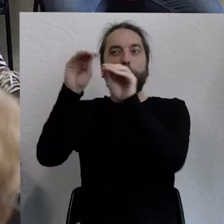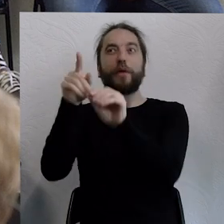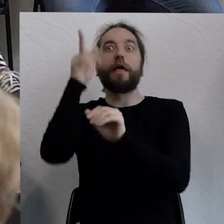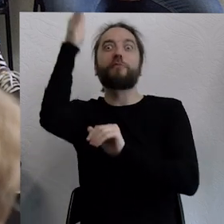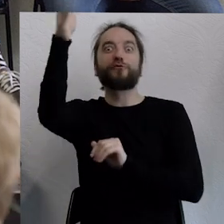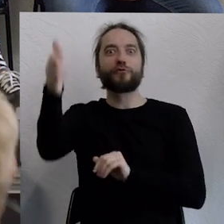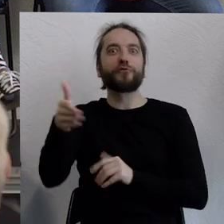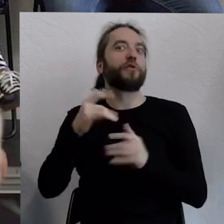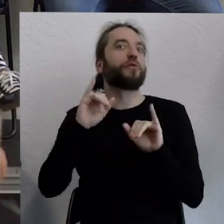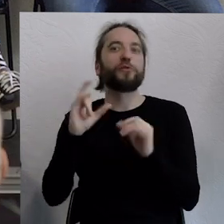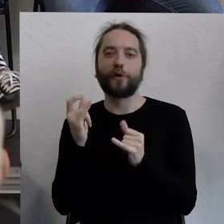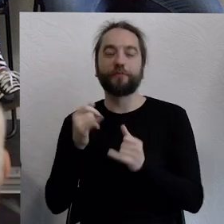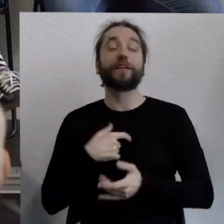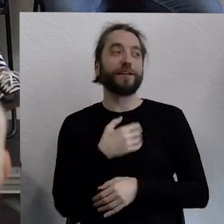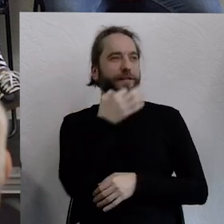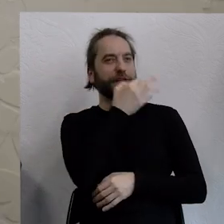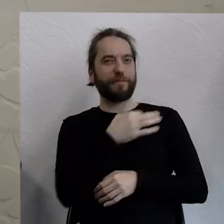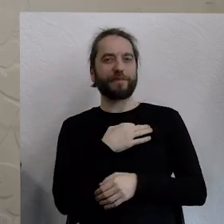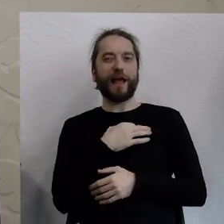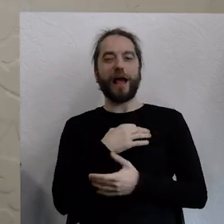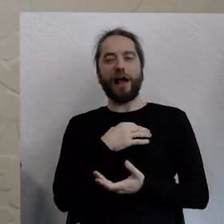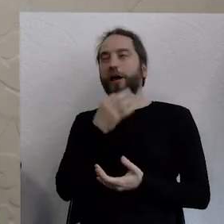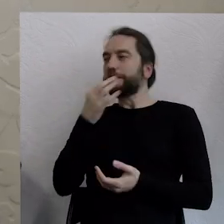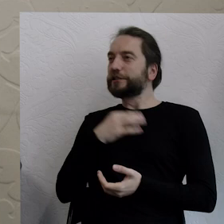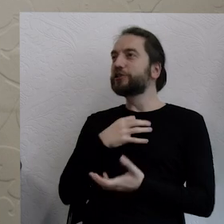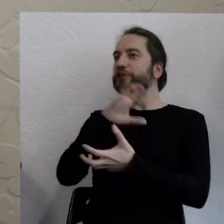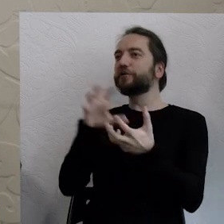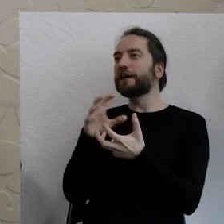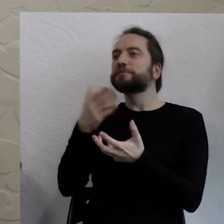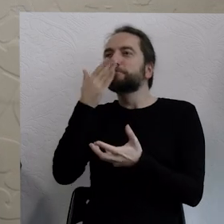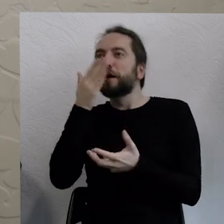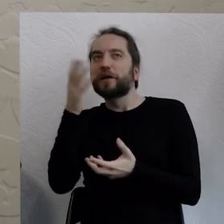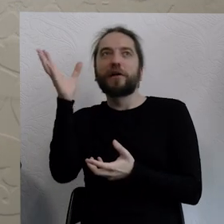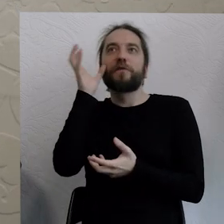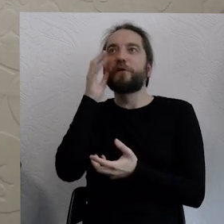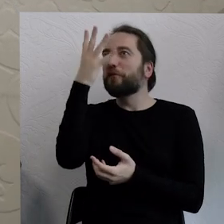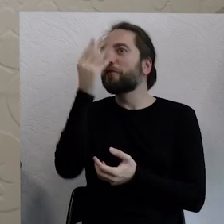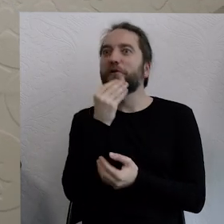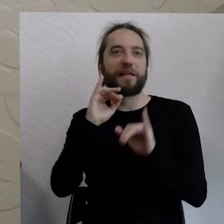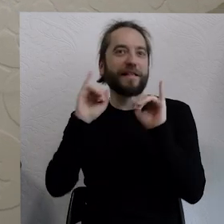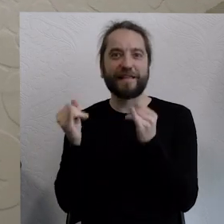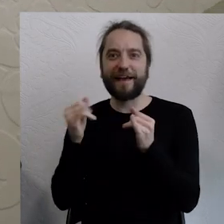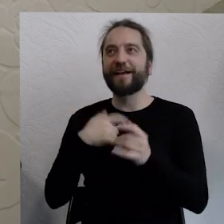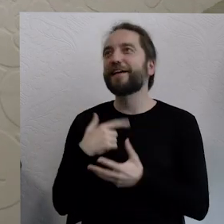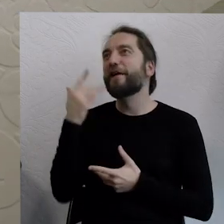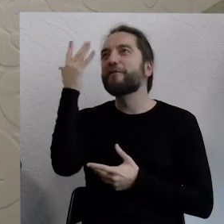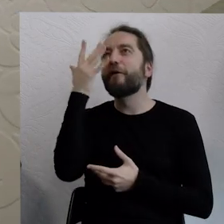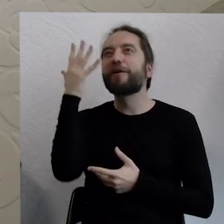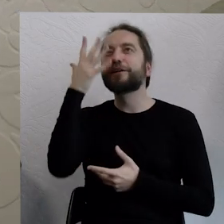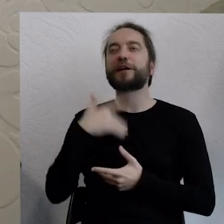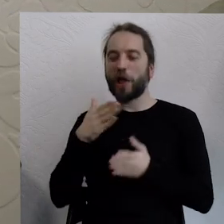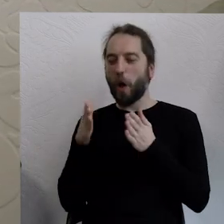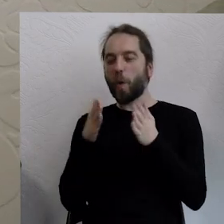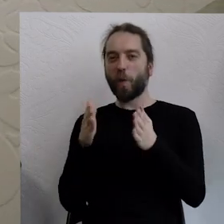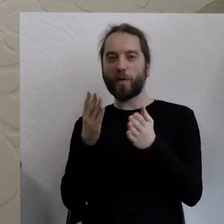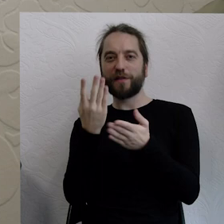Pamiętam, jak mi zadałeś to pytanie. Spytałeś, jak świat będzie wyglądał, jak będzie pachniał, co będziemy słyszeć. Więc wyobraziłam sobie, że wychodzę na ulicę